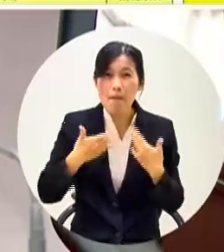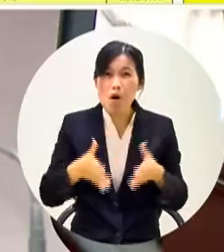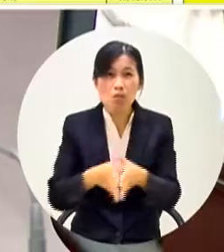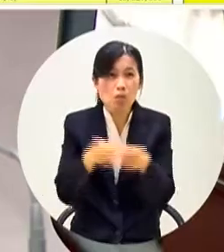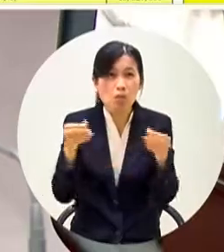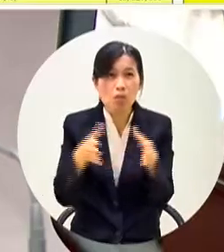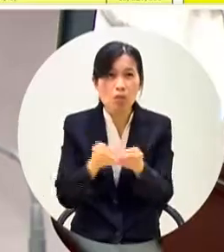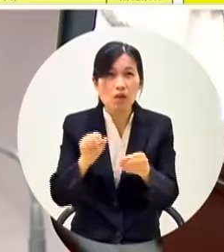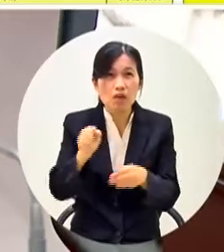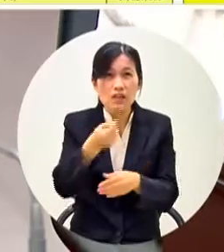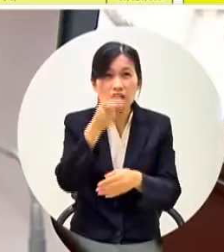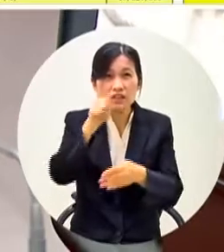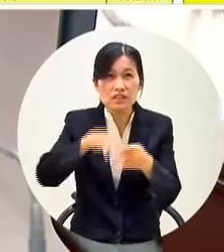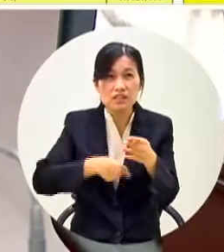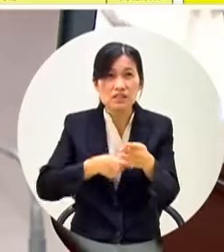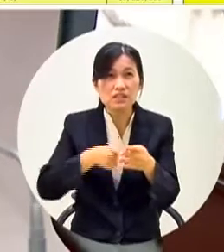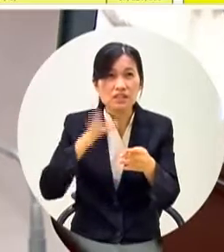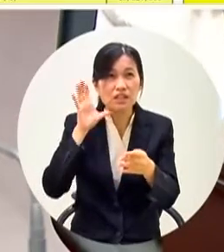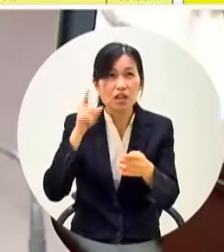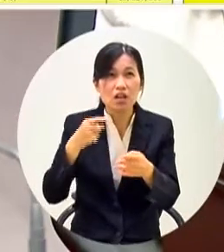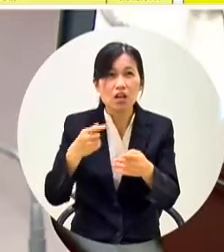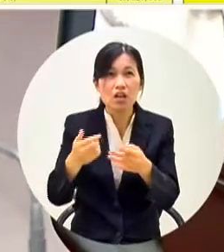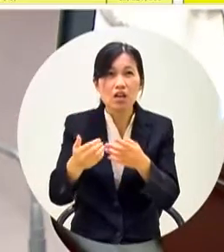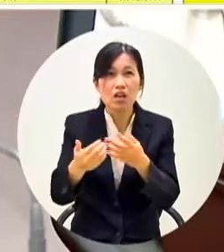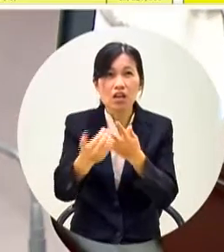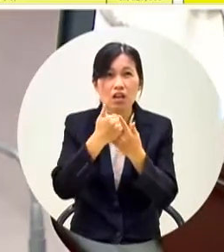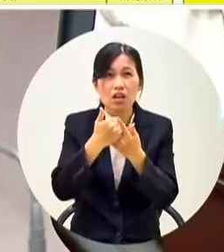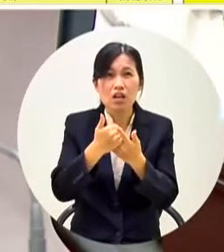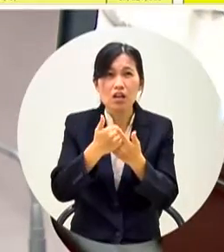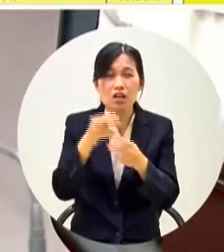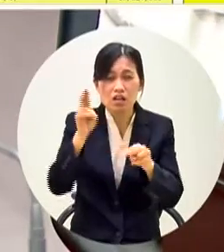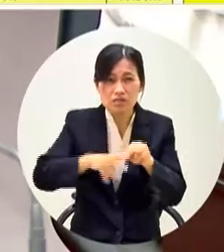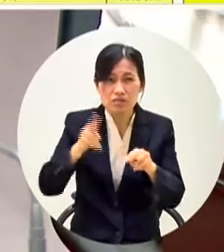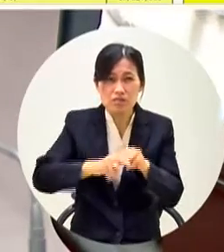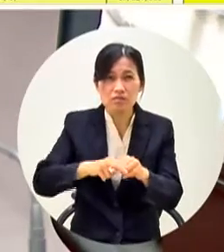本來就是我沒有叫你回答你幹嘛你就是這個樣子請坐